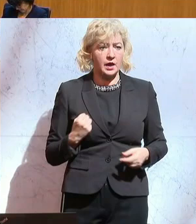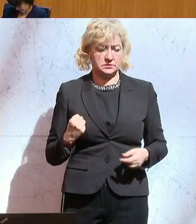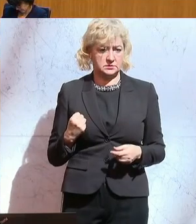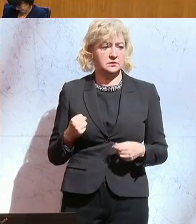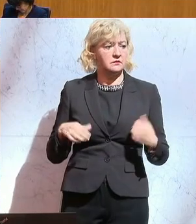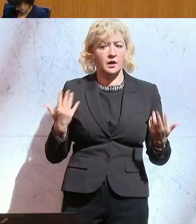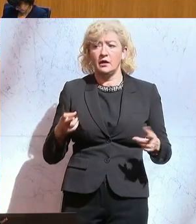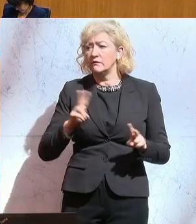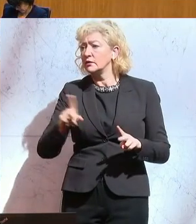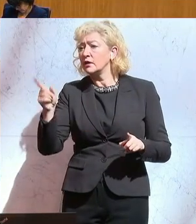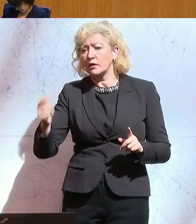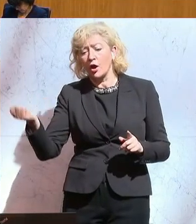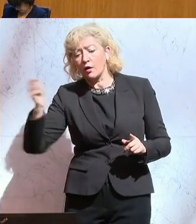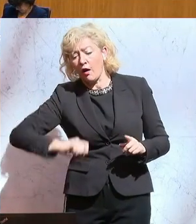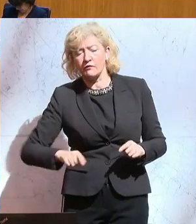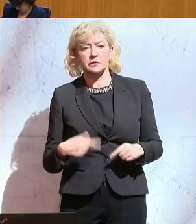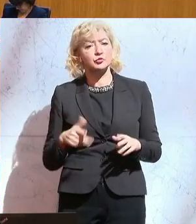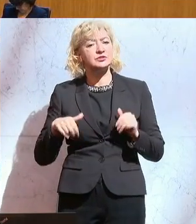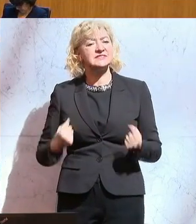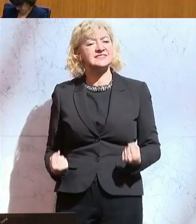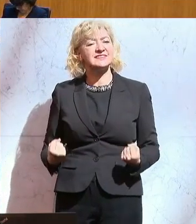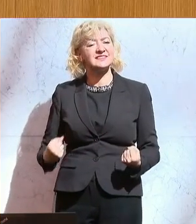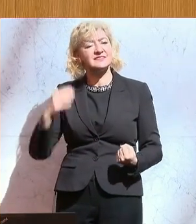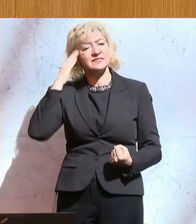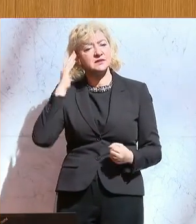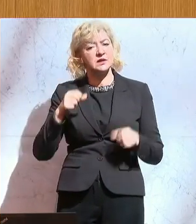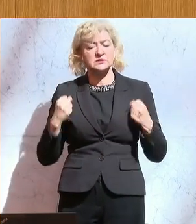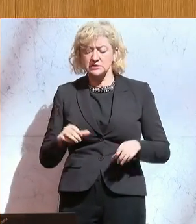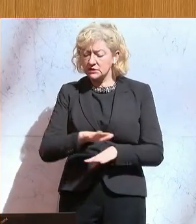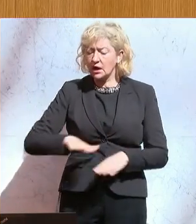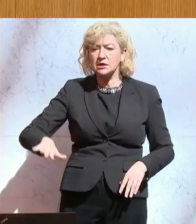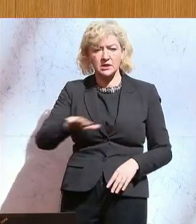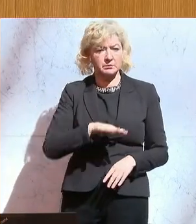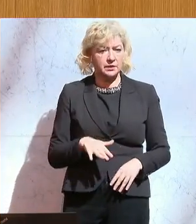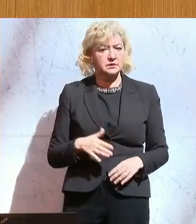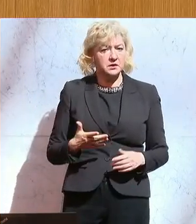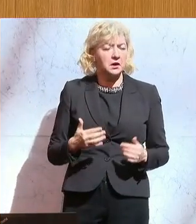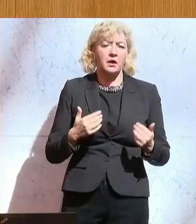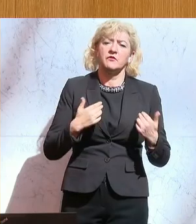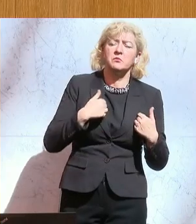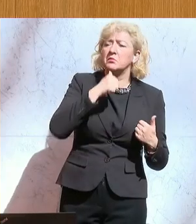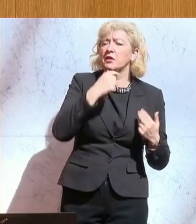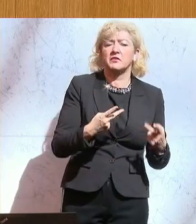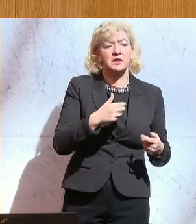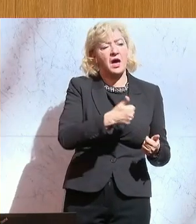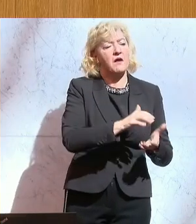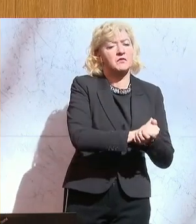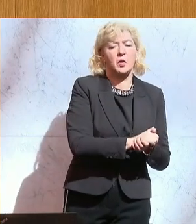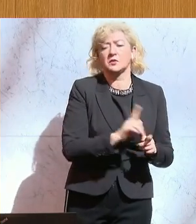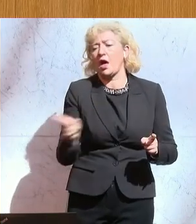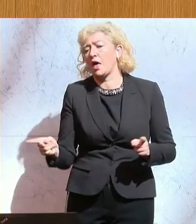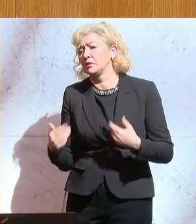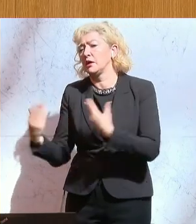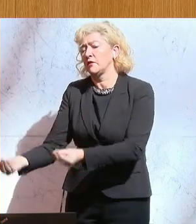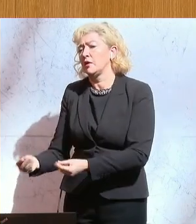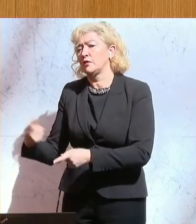Baugrund dann kaufen müssen, auch sicher gehen können, dass sie auf einem sicheren Gebiet bauen. Und da ist es mir nicht so wichtig, dass der eine Freund dem anderen das Grundstück widmet